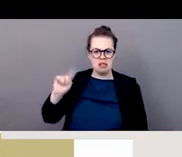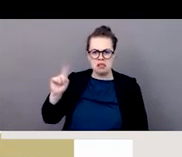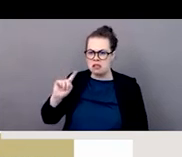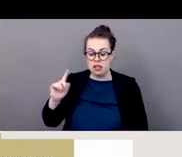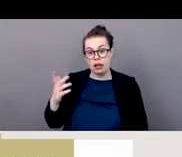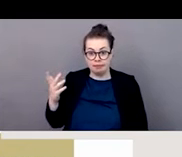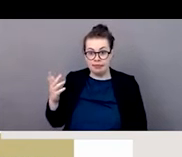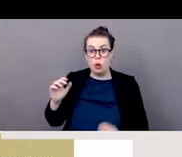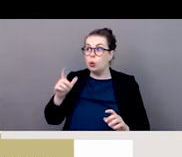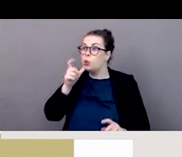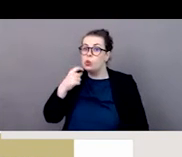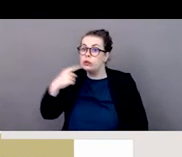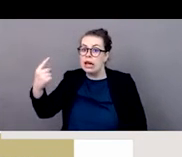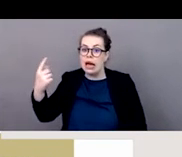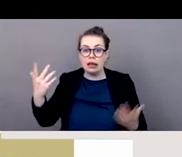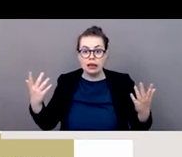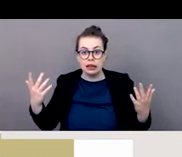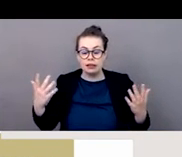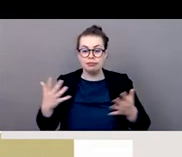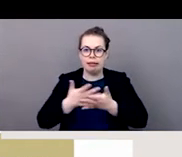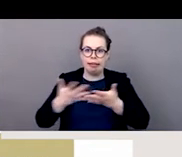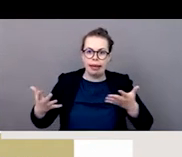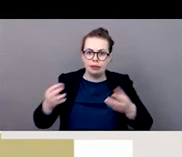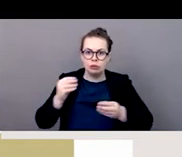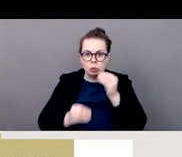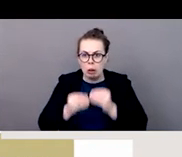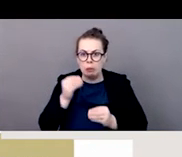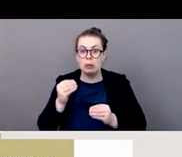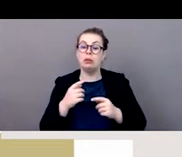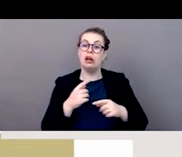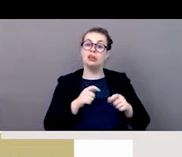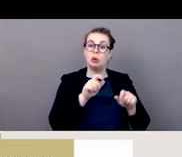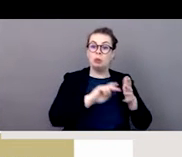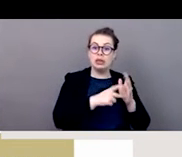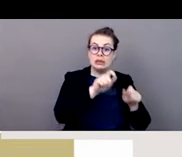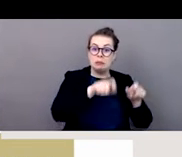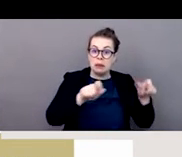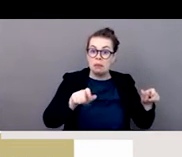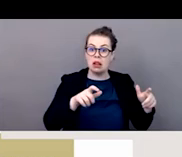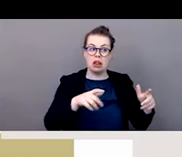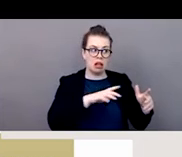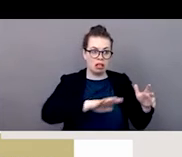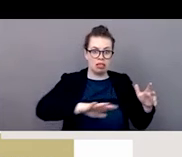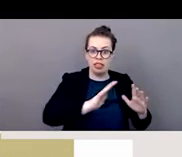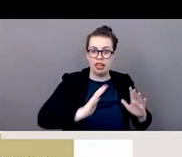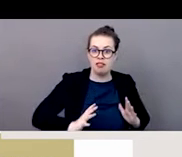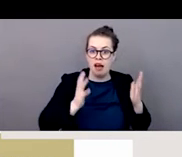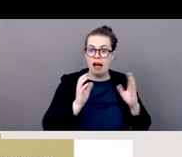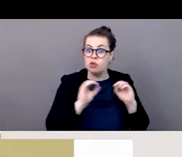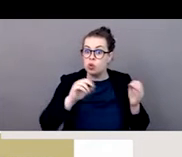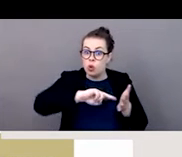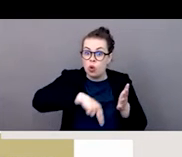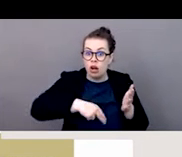bureaucratie excessive la corruption la difficulté de langage le barrière linguistique et le